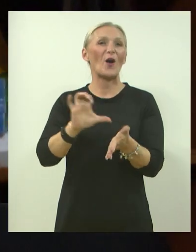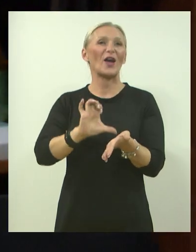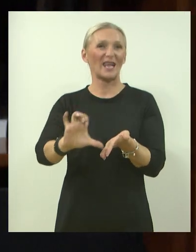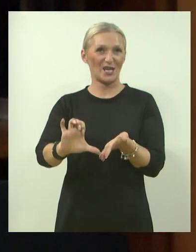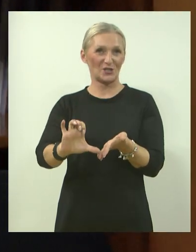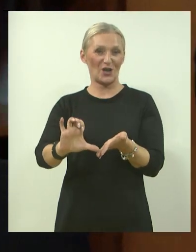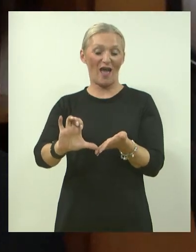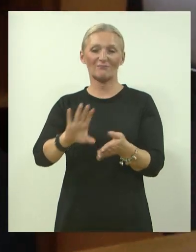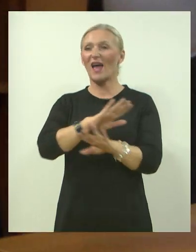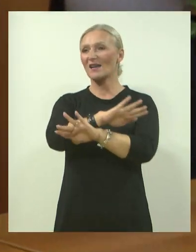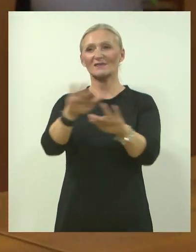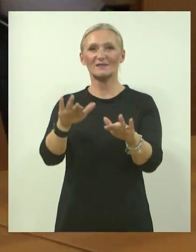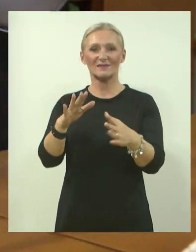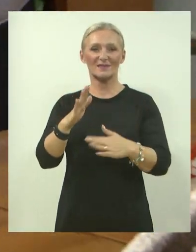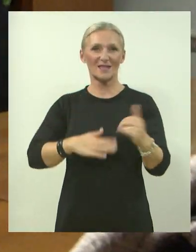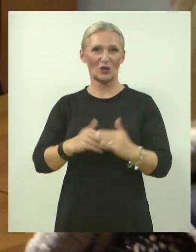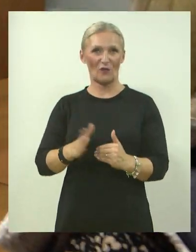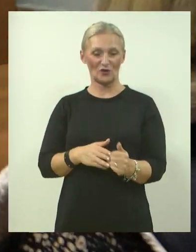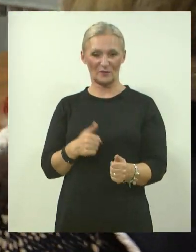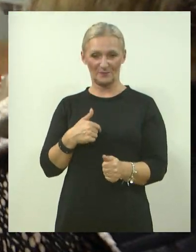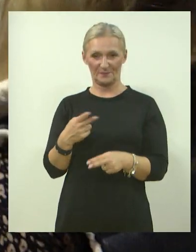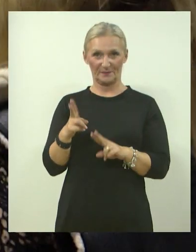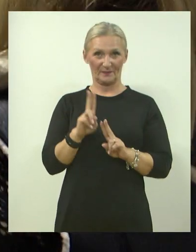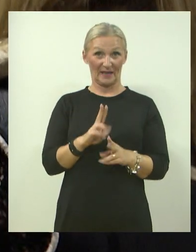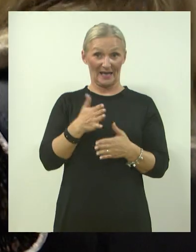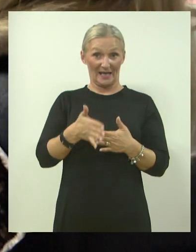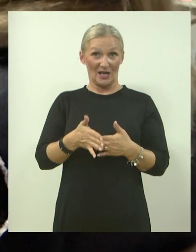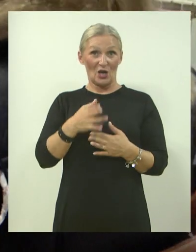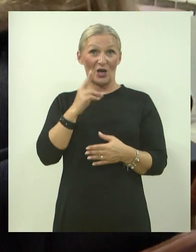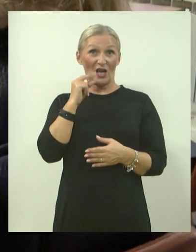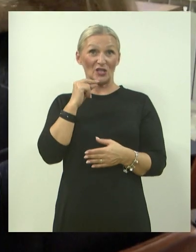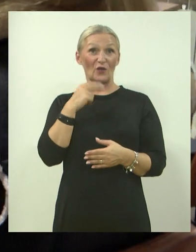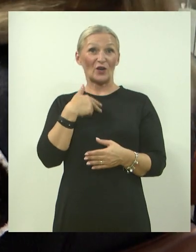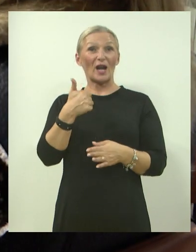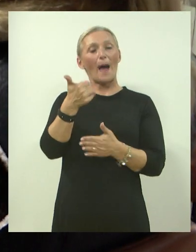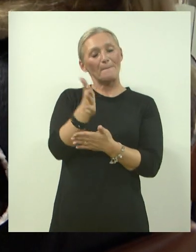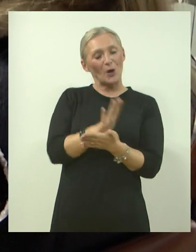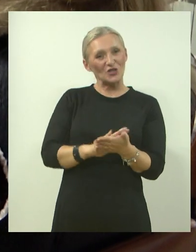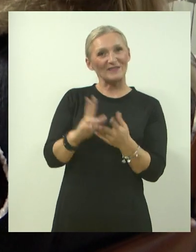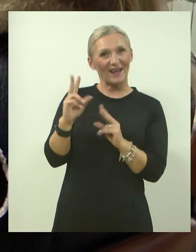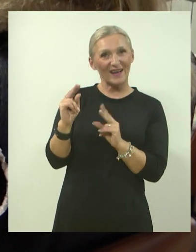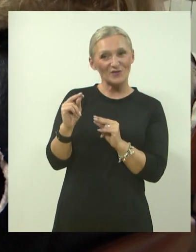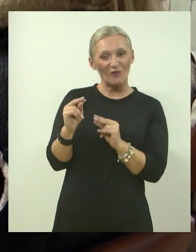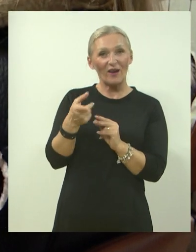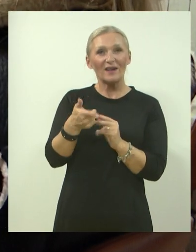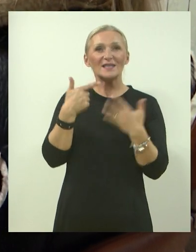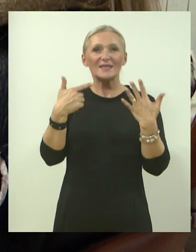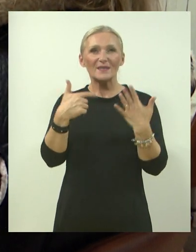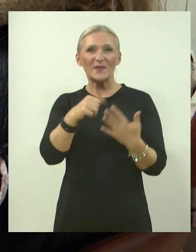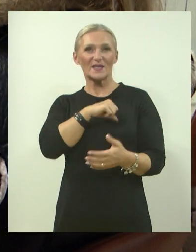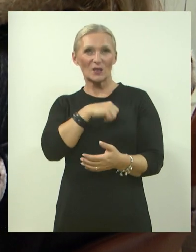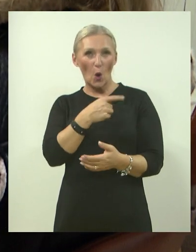Na uopće zadovoljstvo. Ja ću se sad vratiti zapravo na kraju razgovora, vratit ću se na njegov početak, na ovih 70